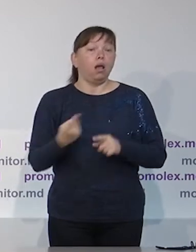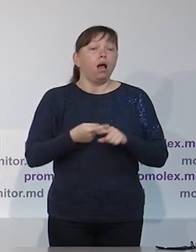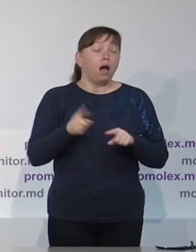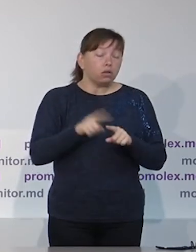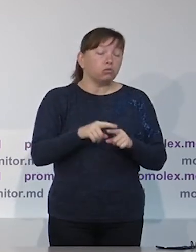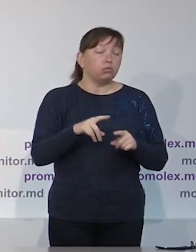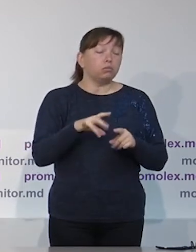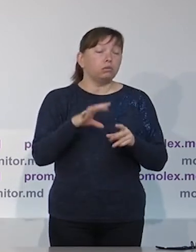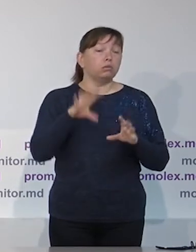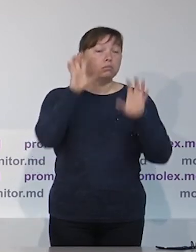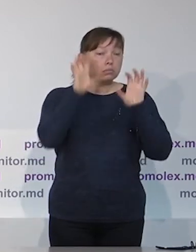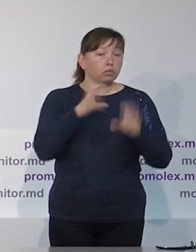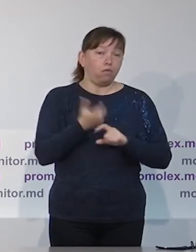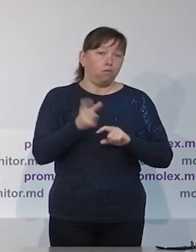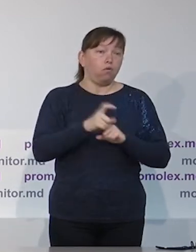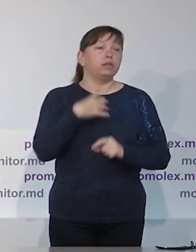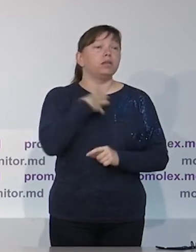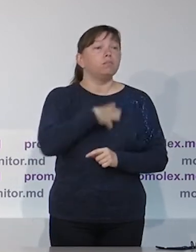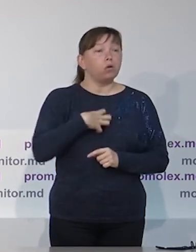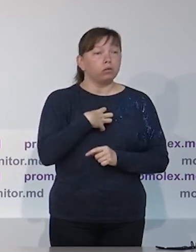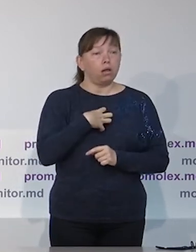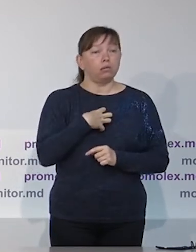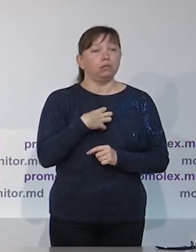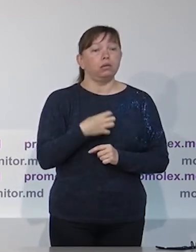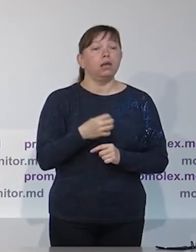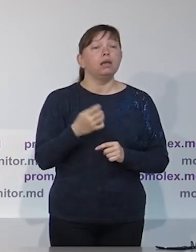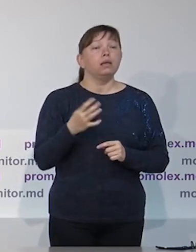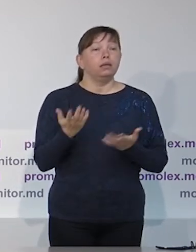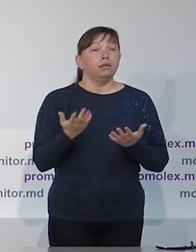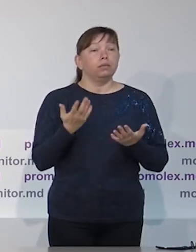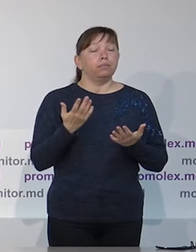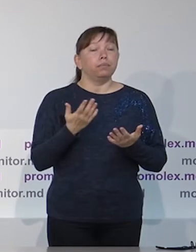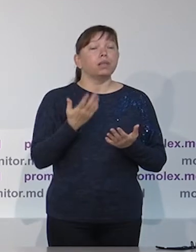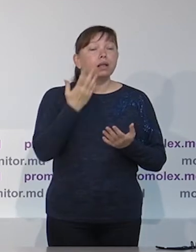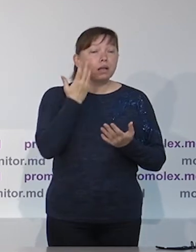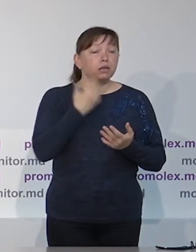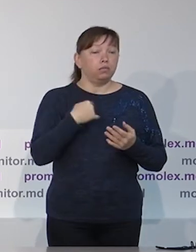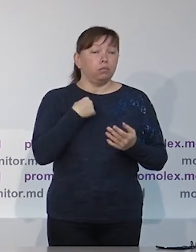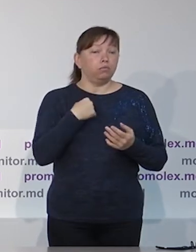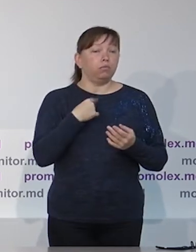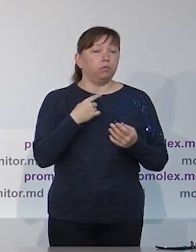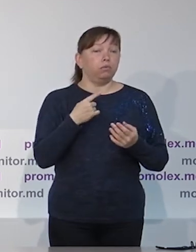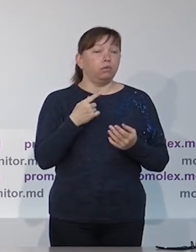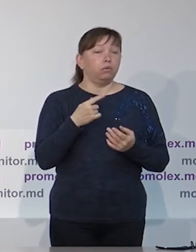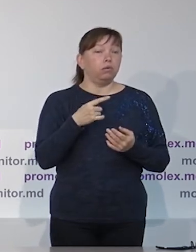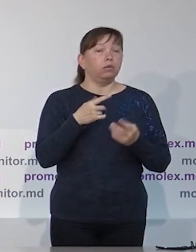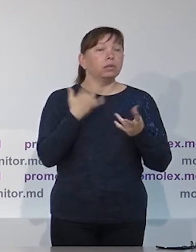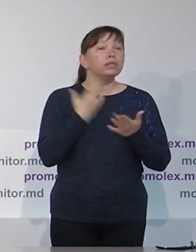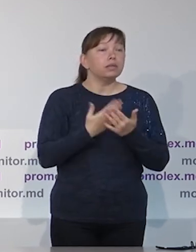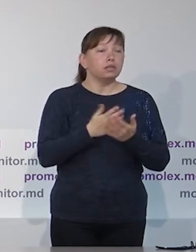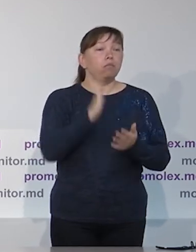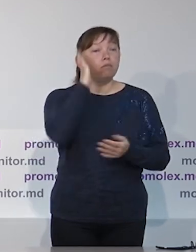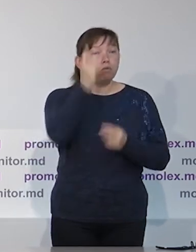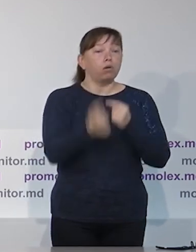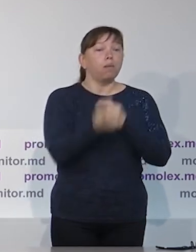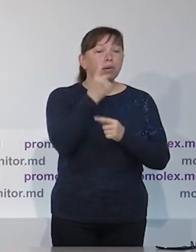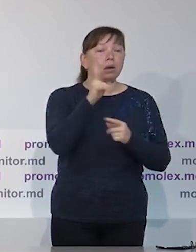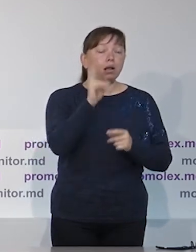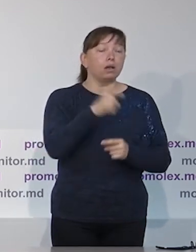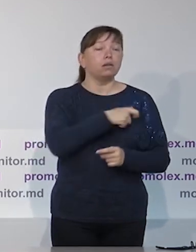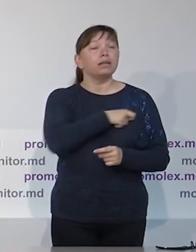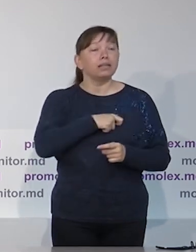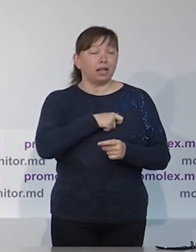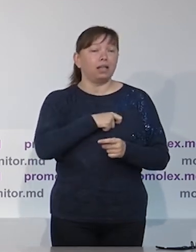-1500 подписей. Эти положения важны в том контексте, в котором